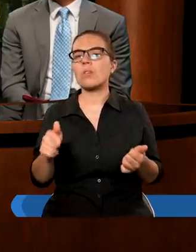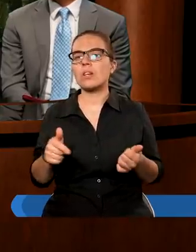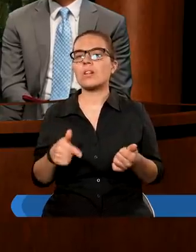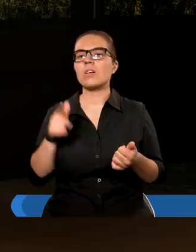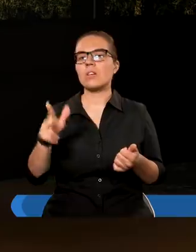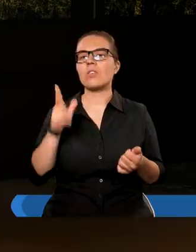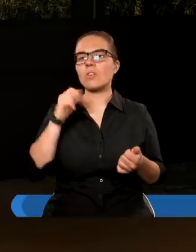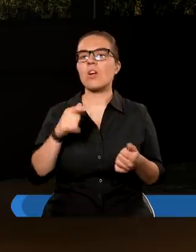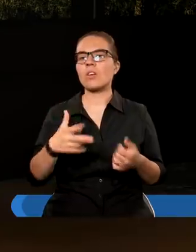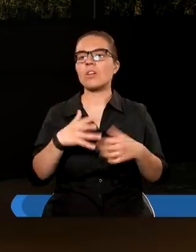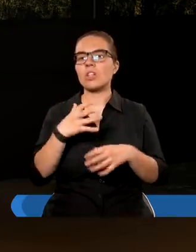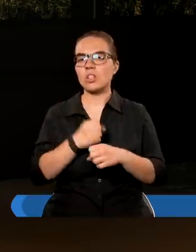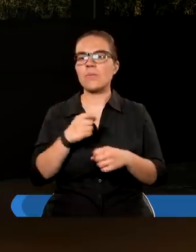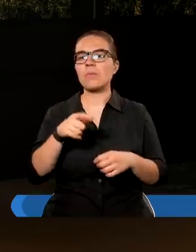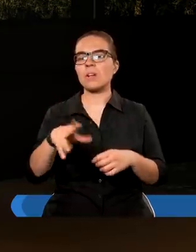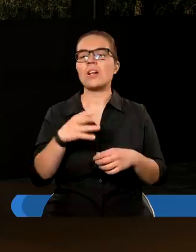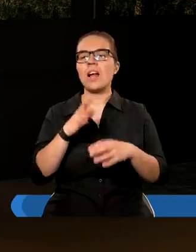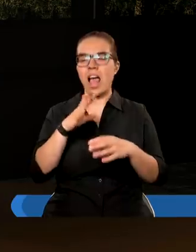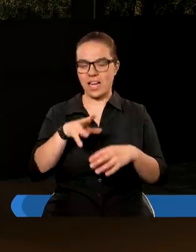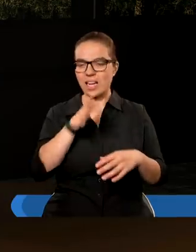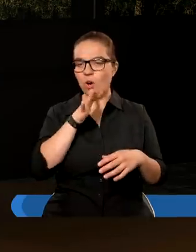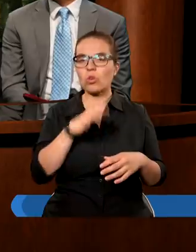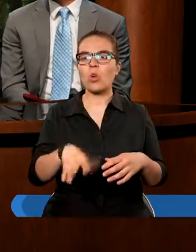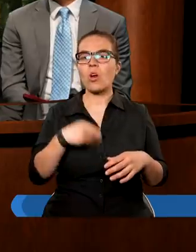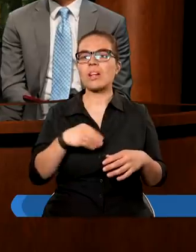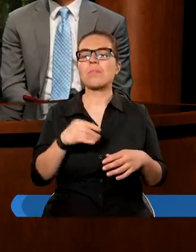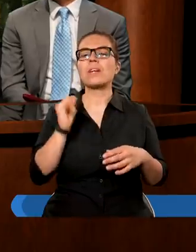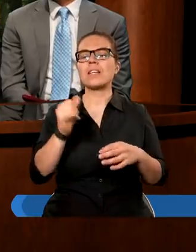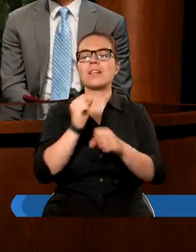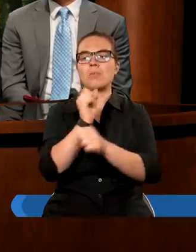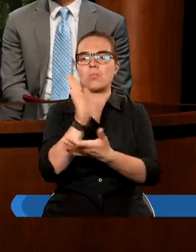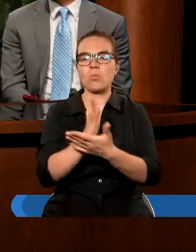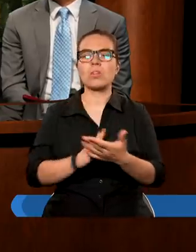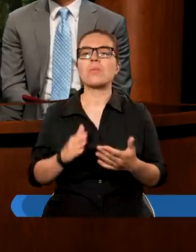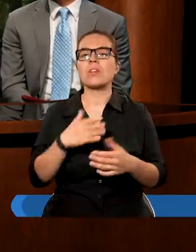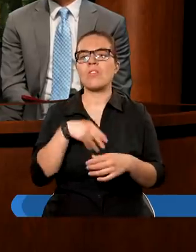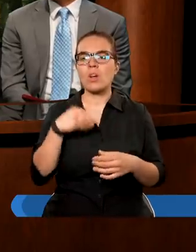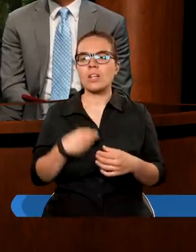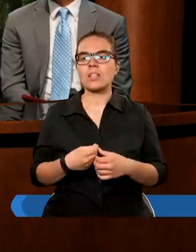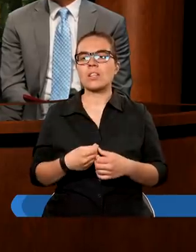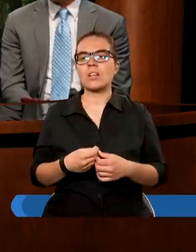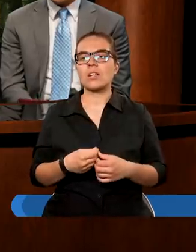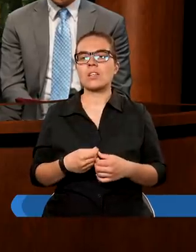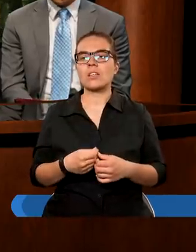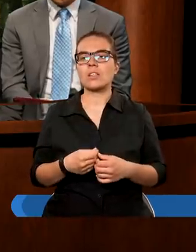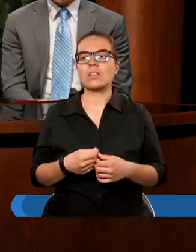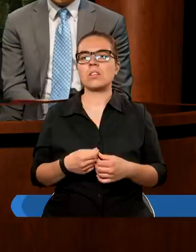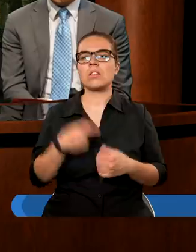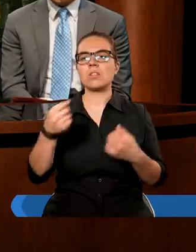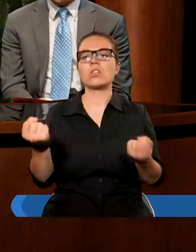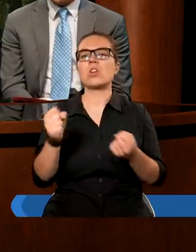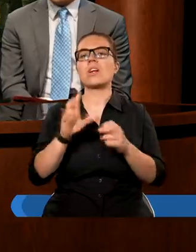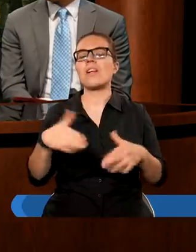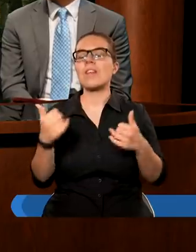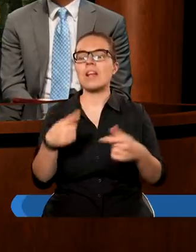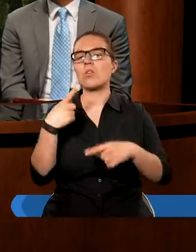Wojska rzymskie obległy Jerozolimę i zburzyły świątynię. Natomiast były dwa oblężenia i po tym pierwszym oblężeniu ze